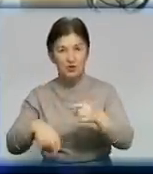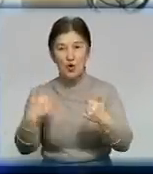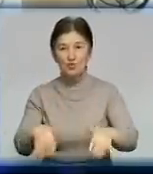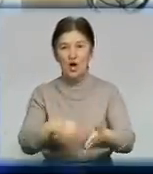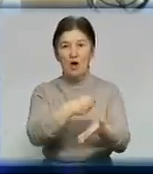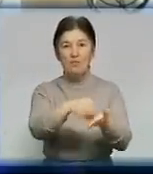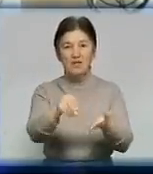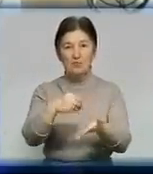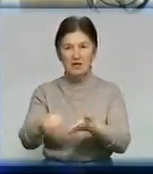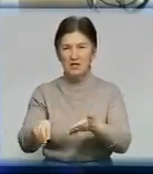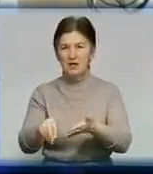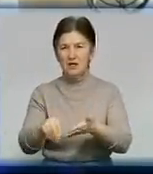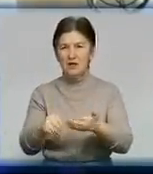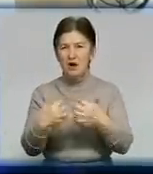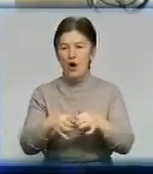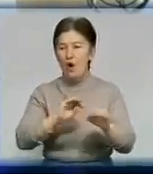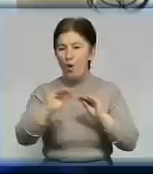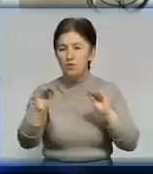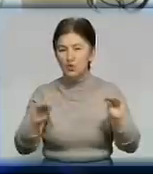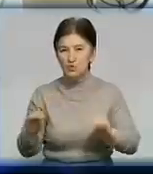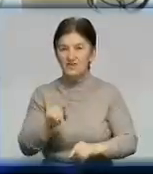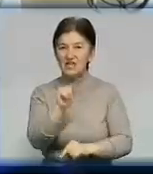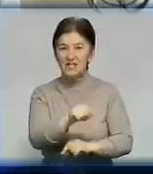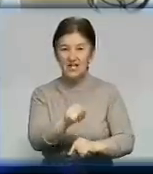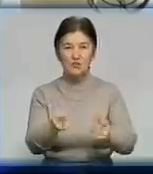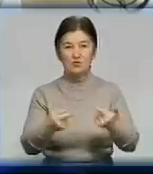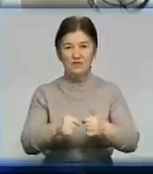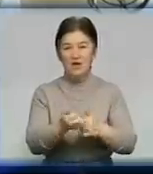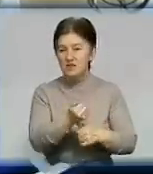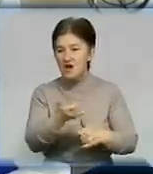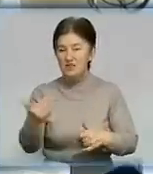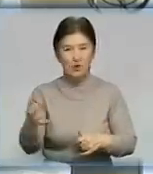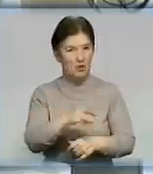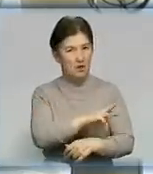оборудовання для цього відділення на нескільки мільйонів.